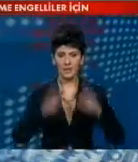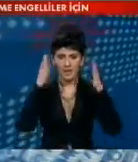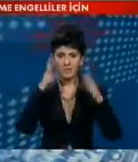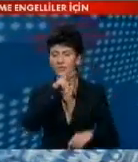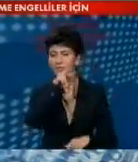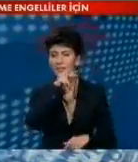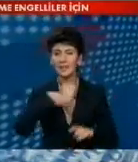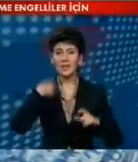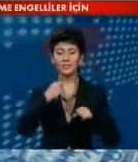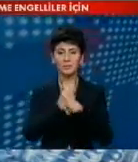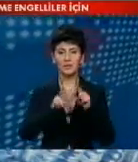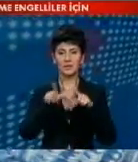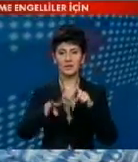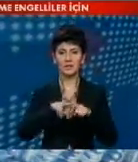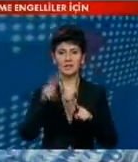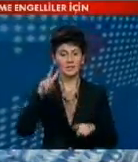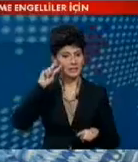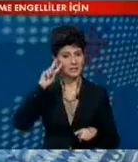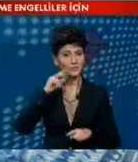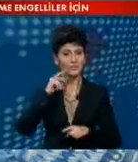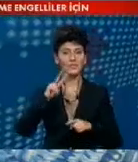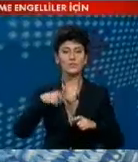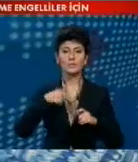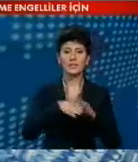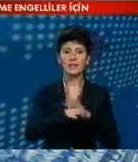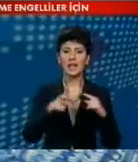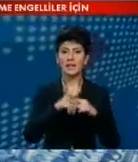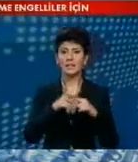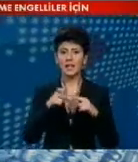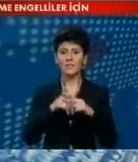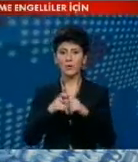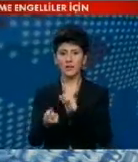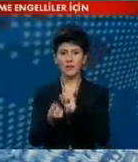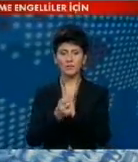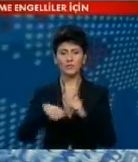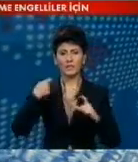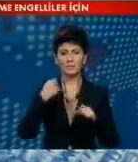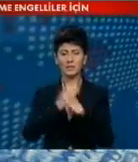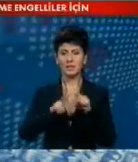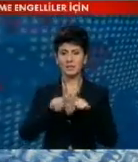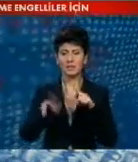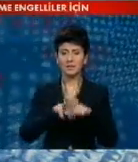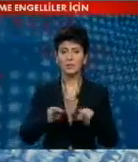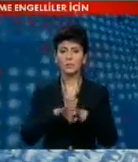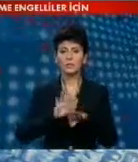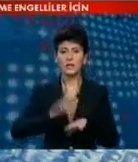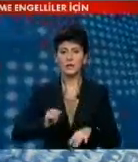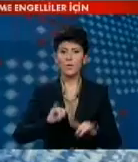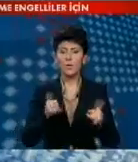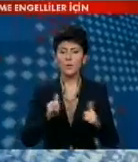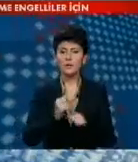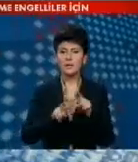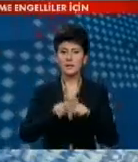Eşek ve keçilerle film galası 2 Aralık'ta vizyona girecek Enterköy-Efe Köy'e karşı filminin galası Muğla'da yapıldı.